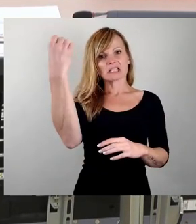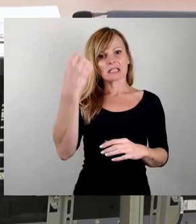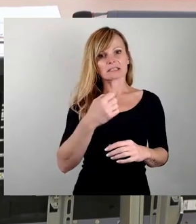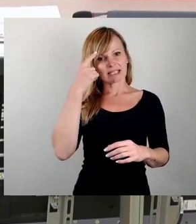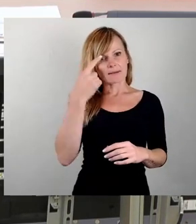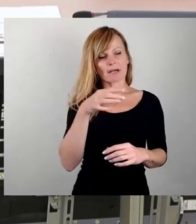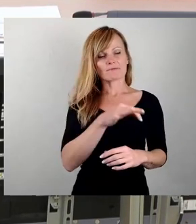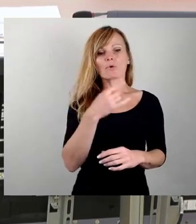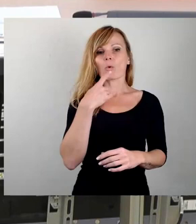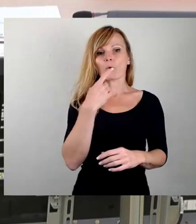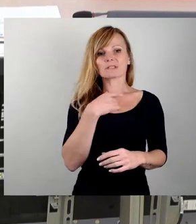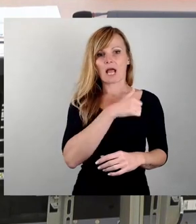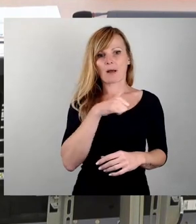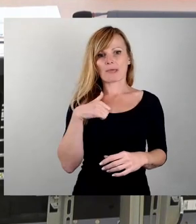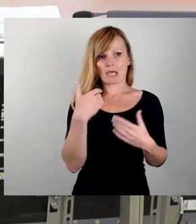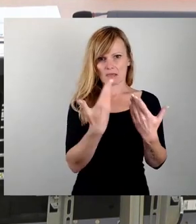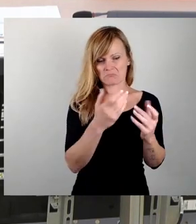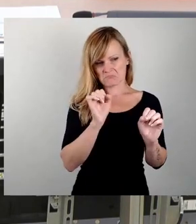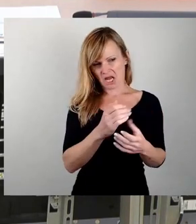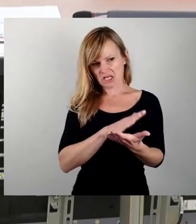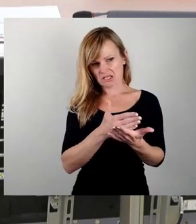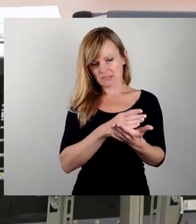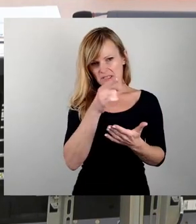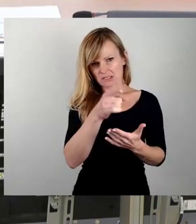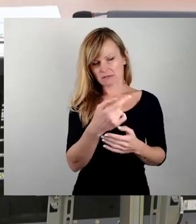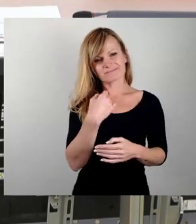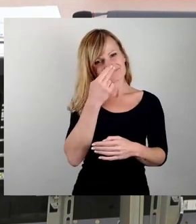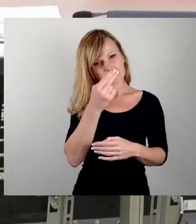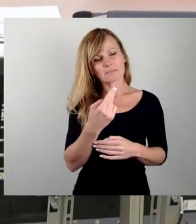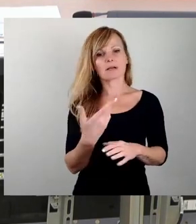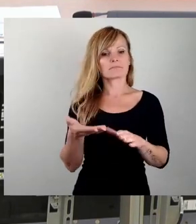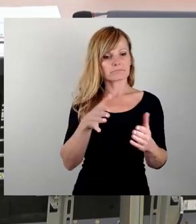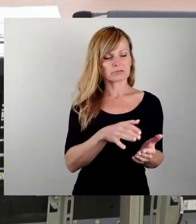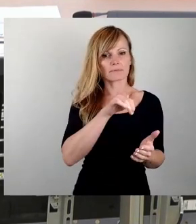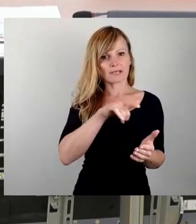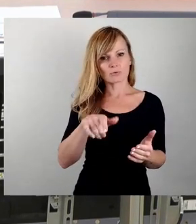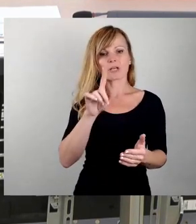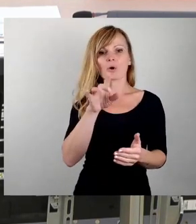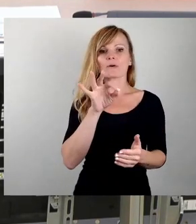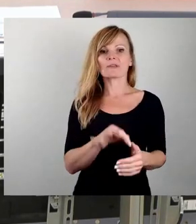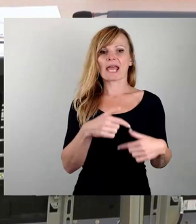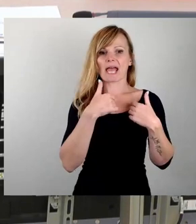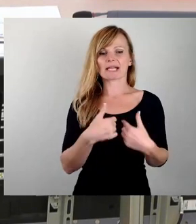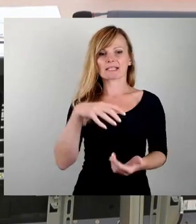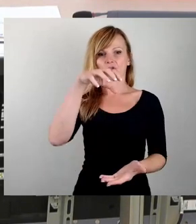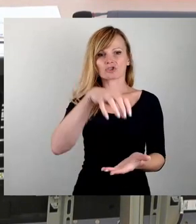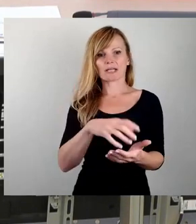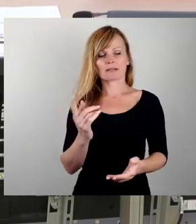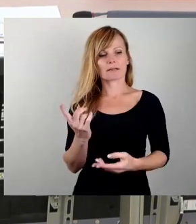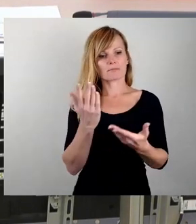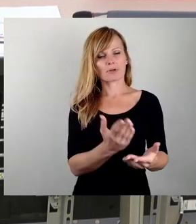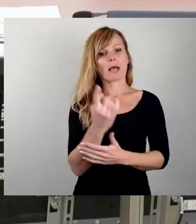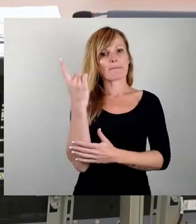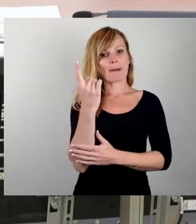ging es nicht nur um die Ehrung der Gefallenen, sondern auch um ein sichtbares Zeichen im Herzen der Stadt, wie eine Art mahnender Zeigefinger im öffentlichen Raum.